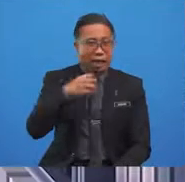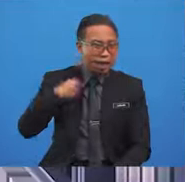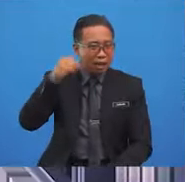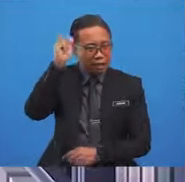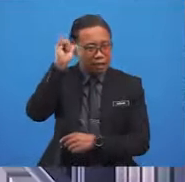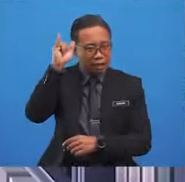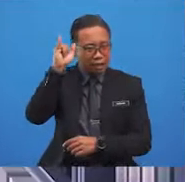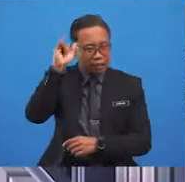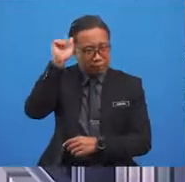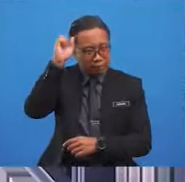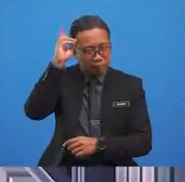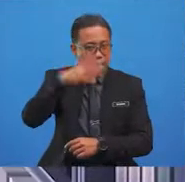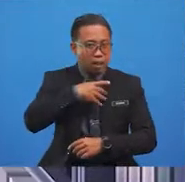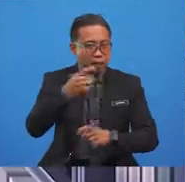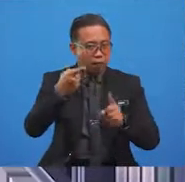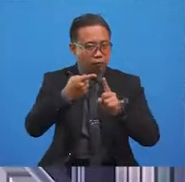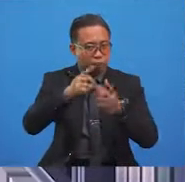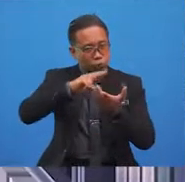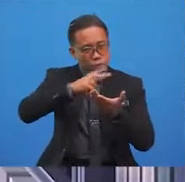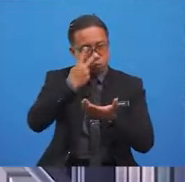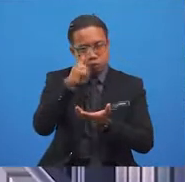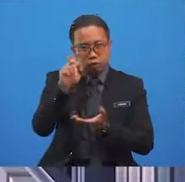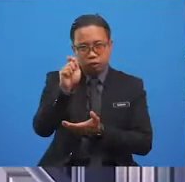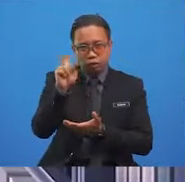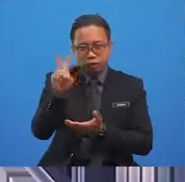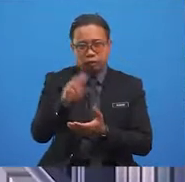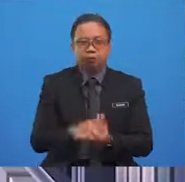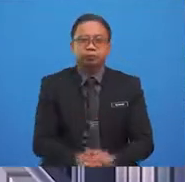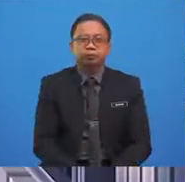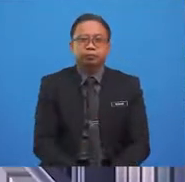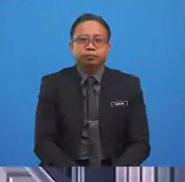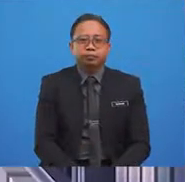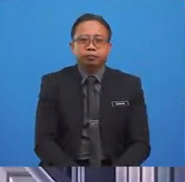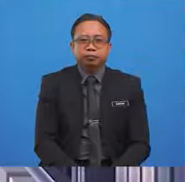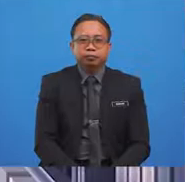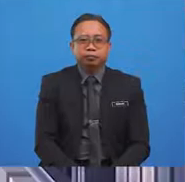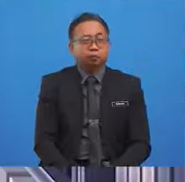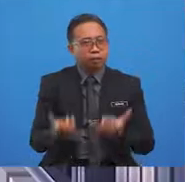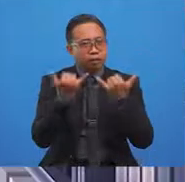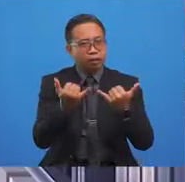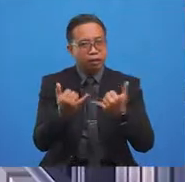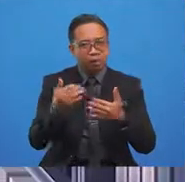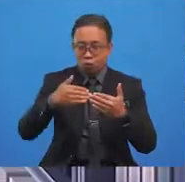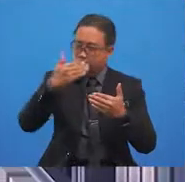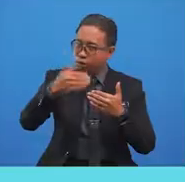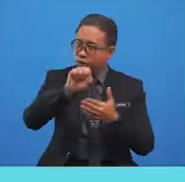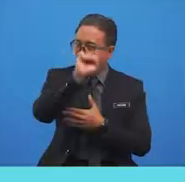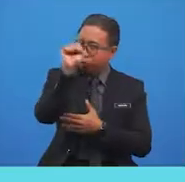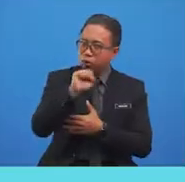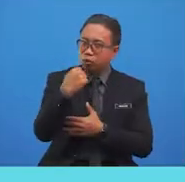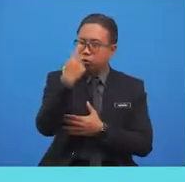love to watch TV. You are nailing this. Now, the next question,